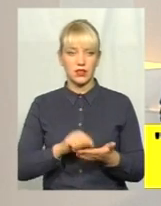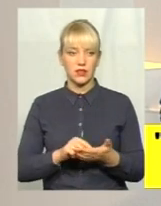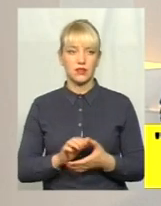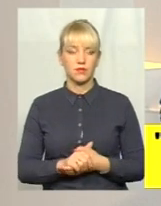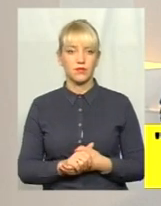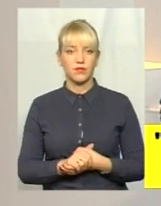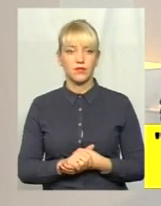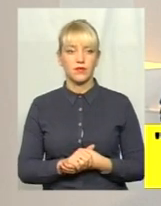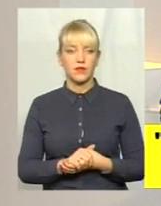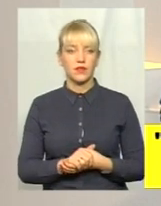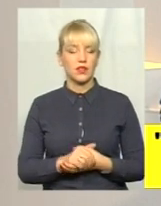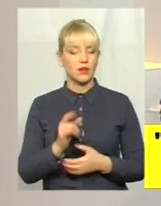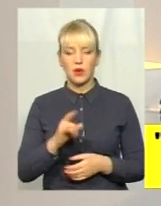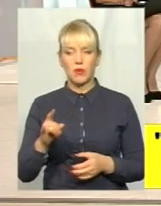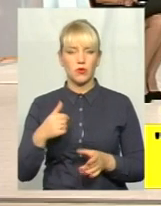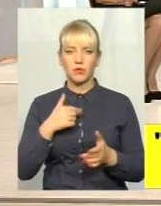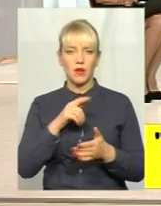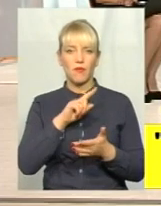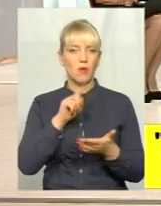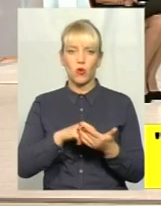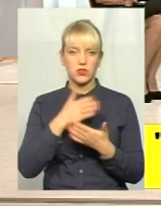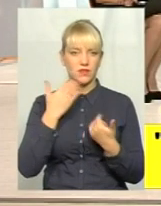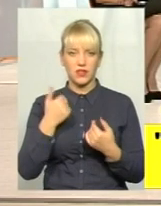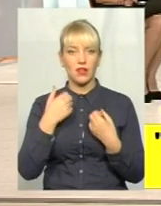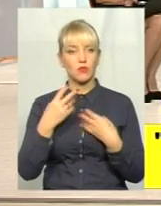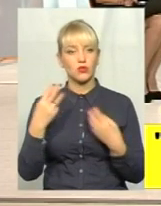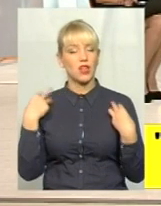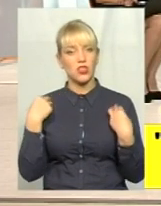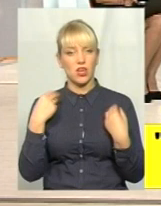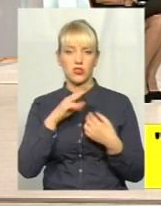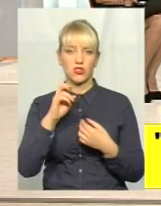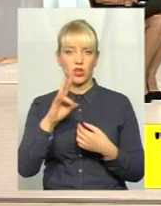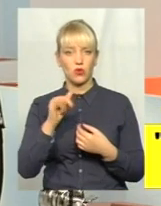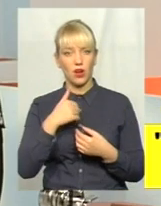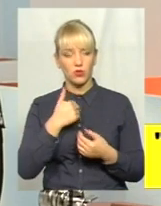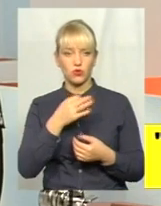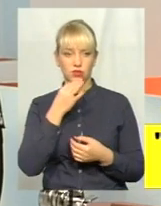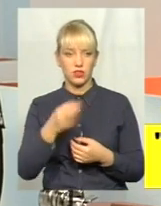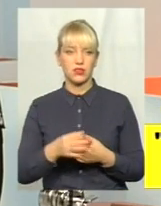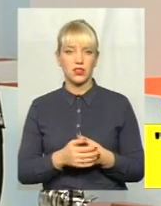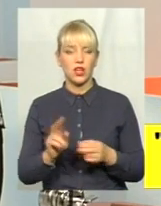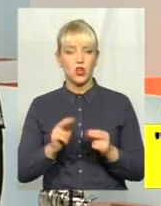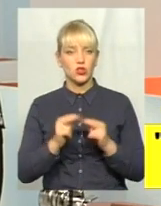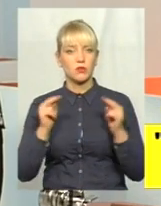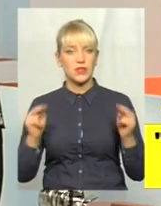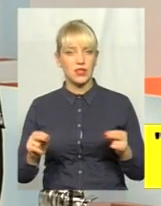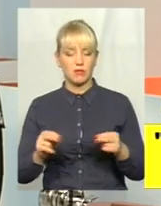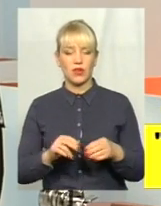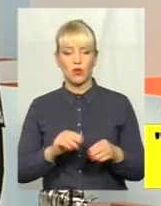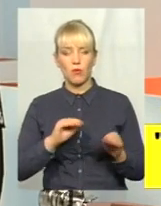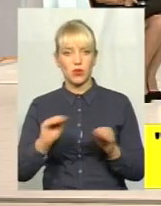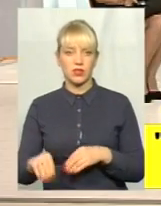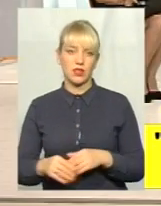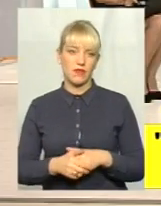З приводу парку місць. Я просто начальнику ЖЕКу хочу сказати, щоб ви сказали, поставили. Я на вдоль на